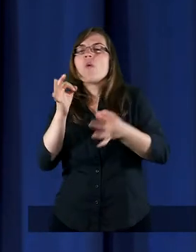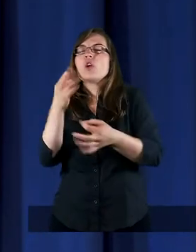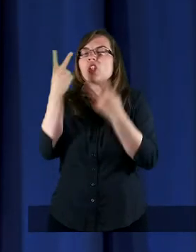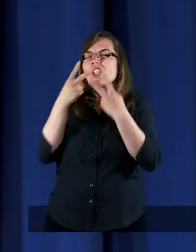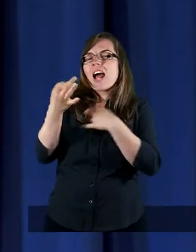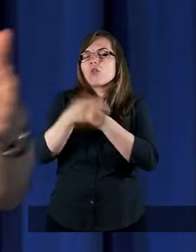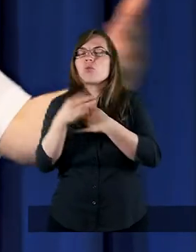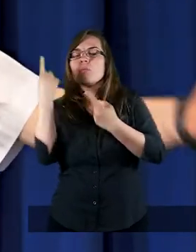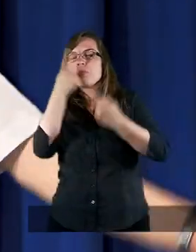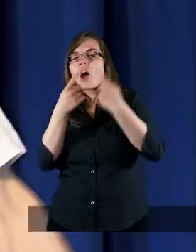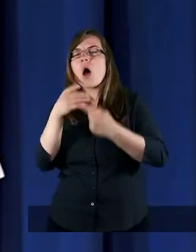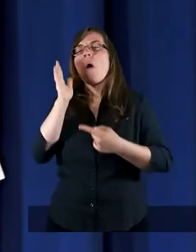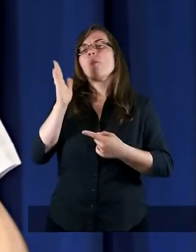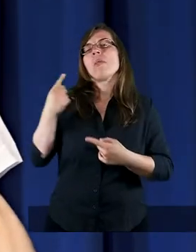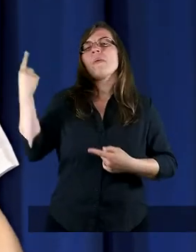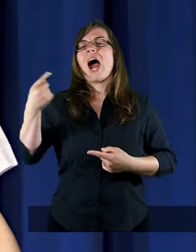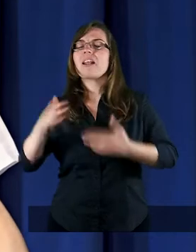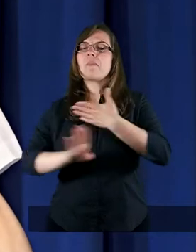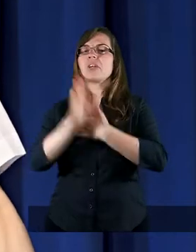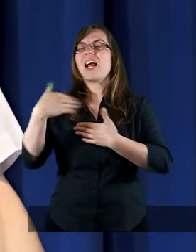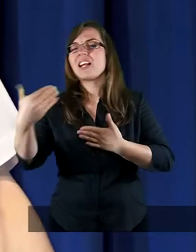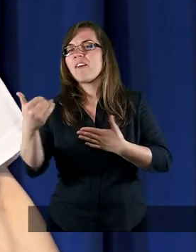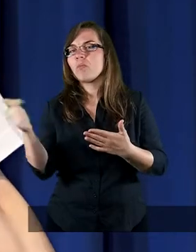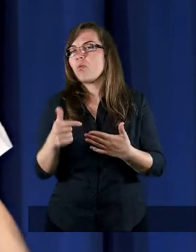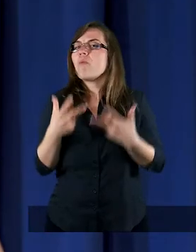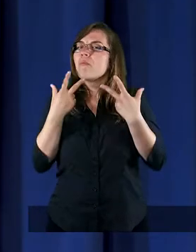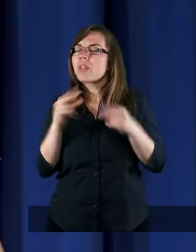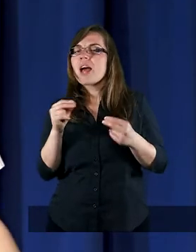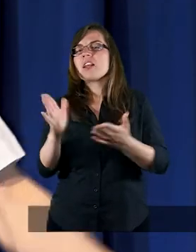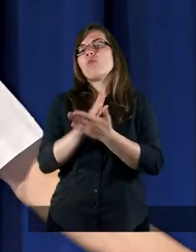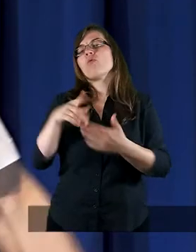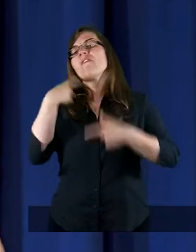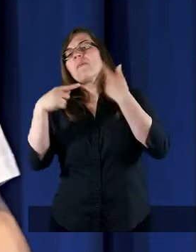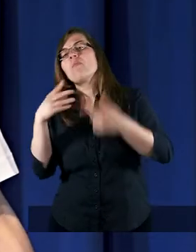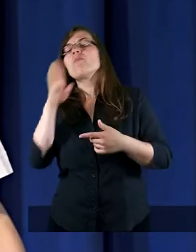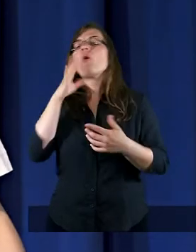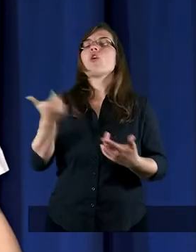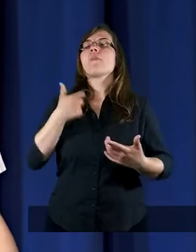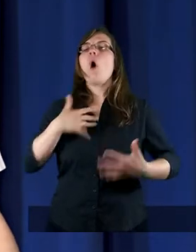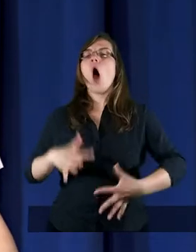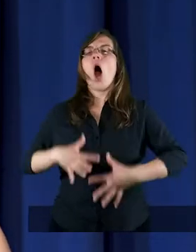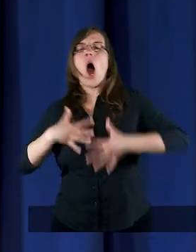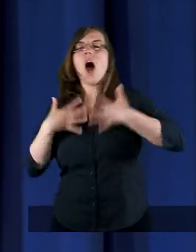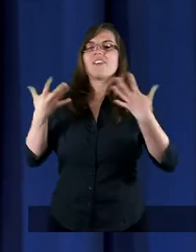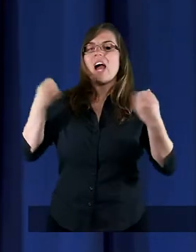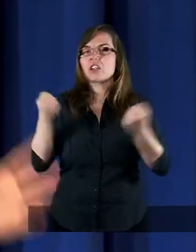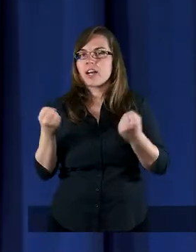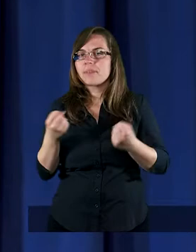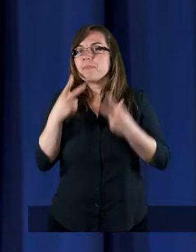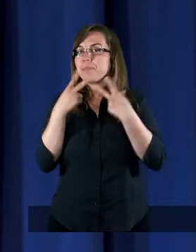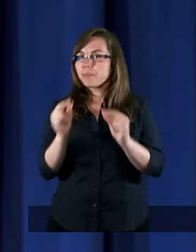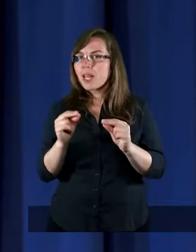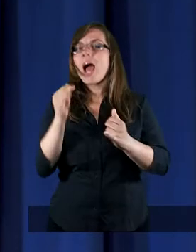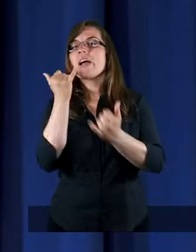Biblii, a potem w kazaniu przedstawić, aby, jak to niektórzy powiadają, zrobić wrażenie. Bo